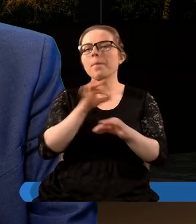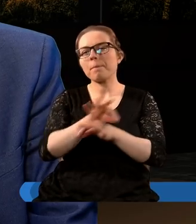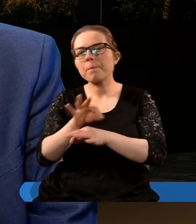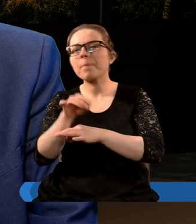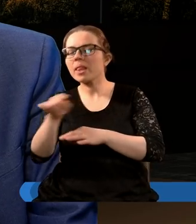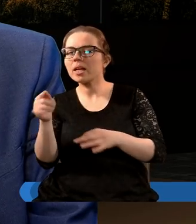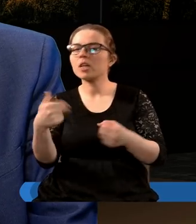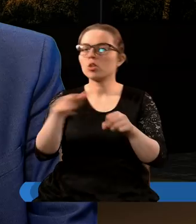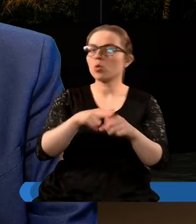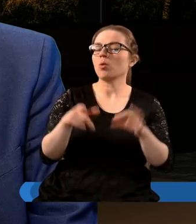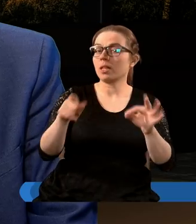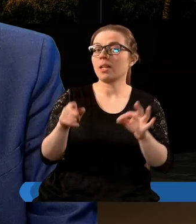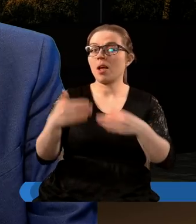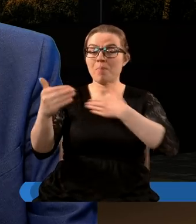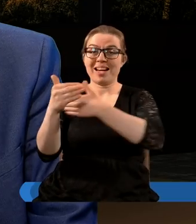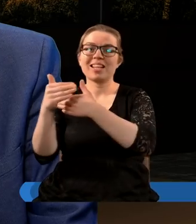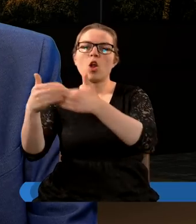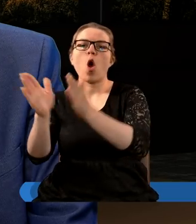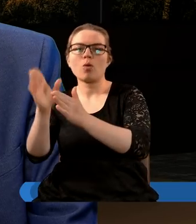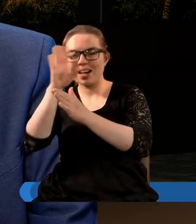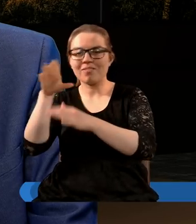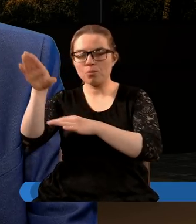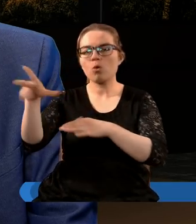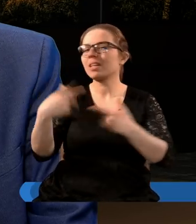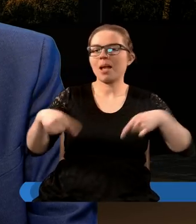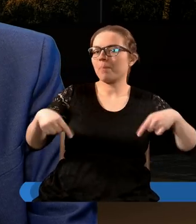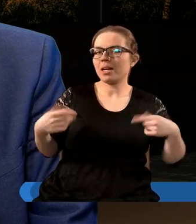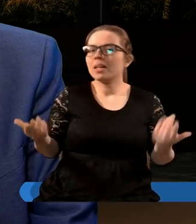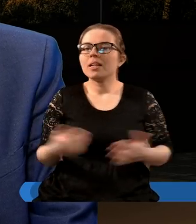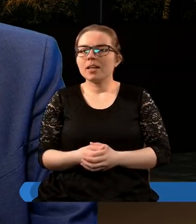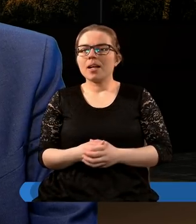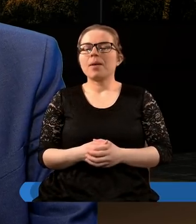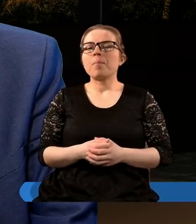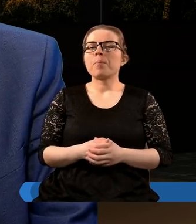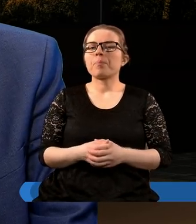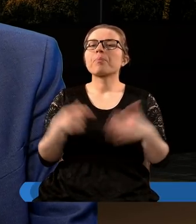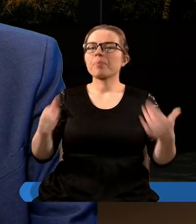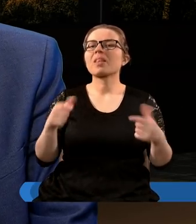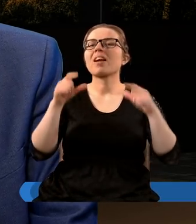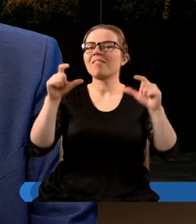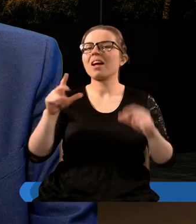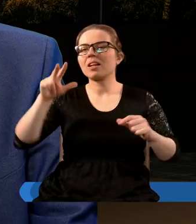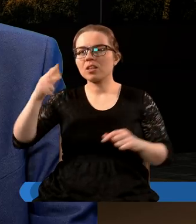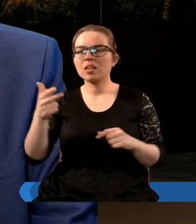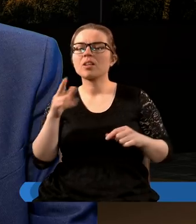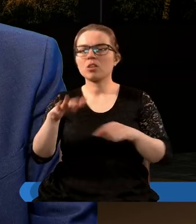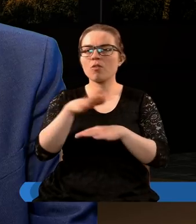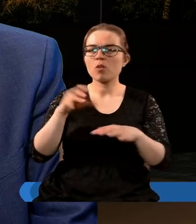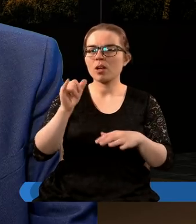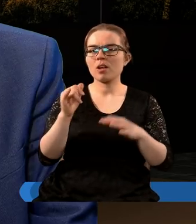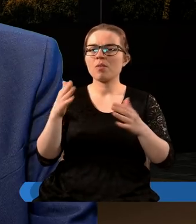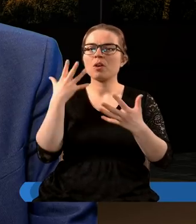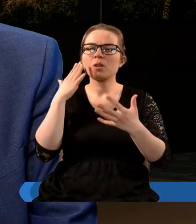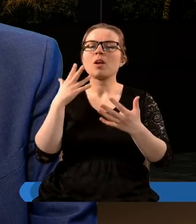prześladowaniem tych, którzy blisko tego ołtarza nie byli. Prawda? I to, i widać tutaj trzeci werset, zaniósł mnie w duchu na